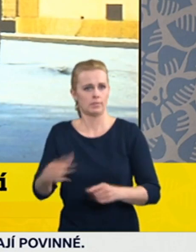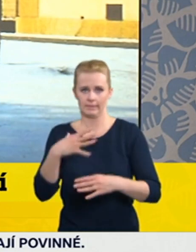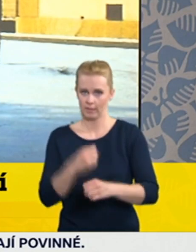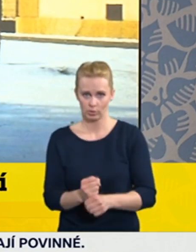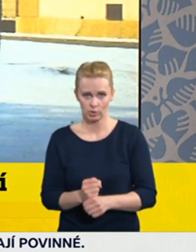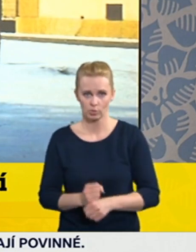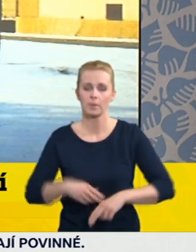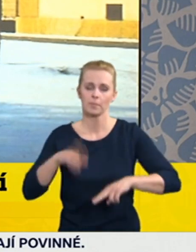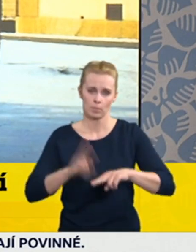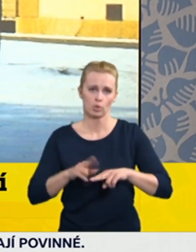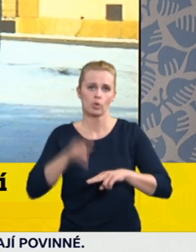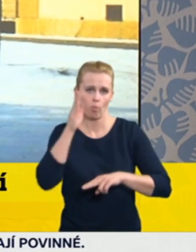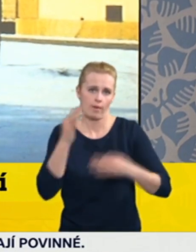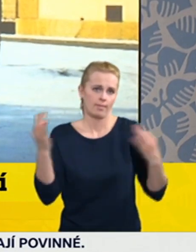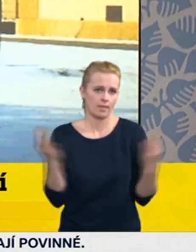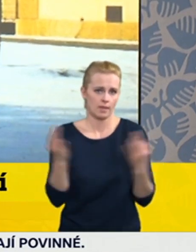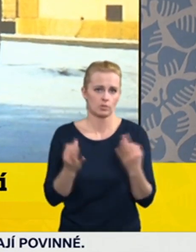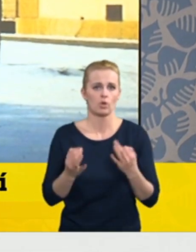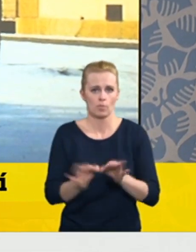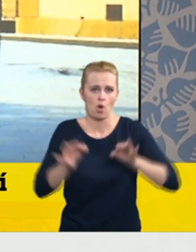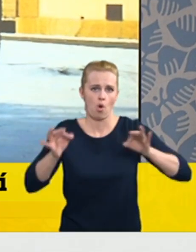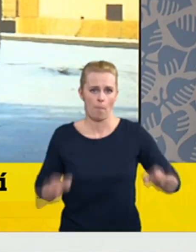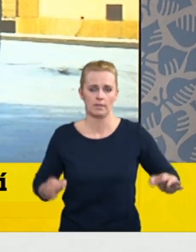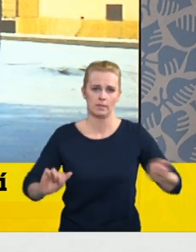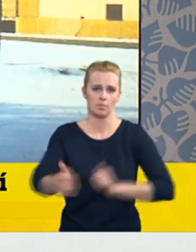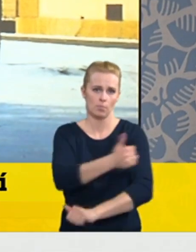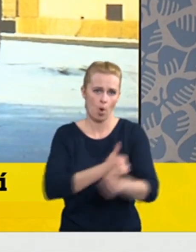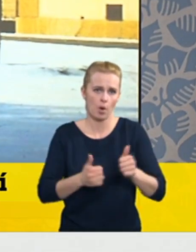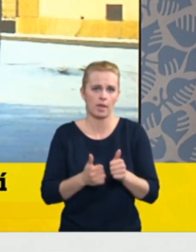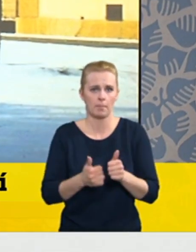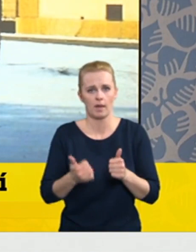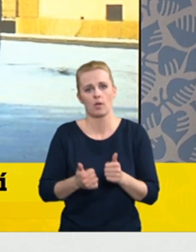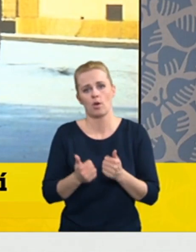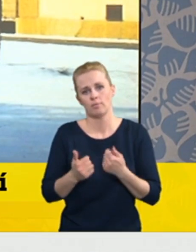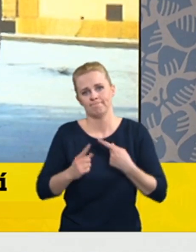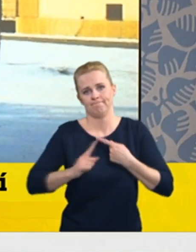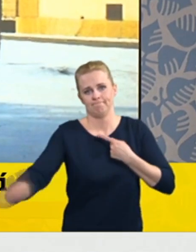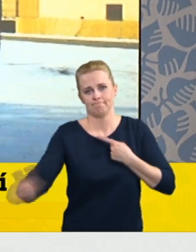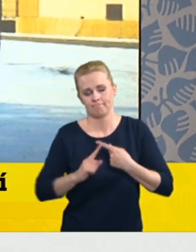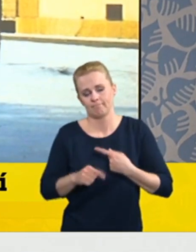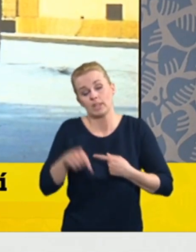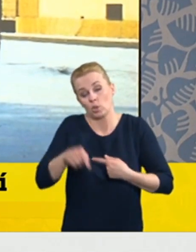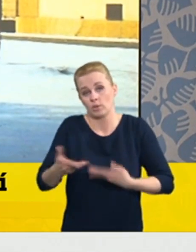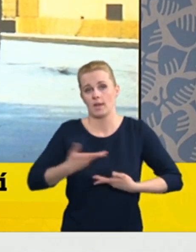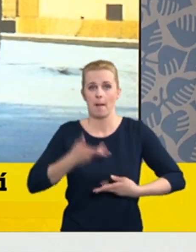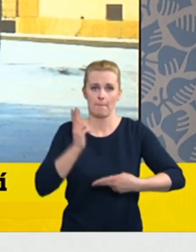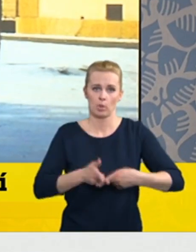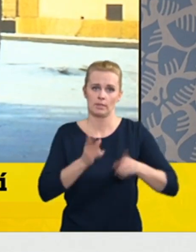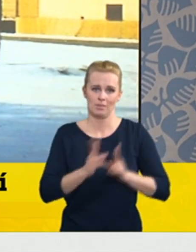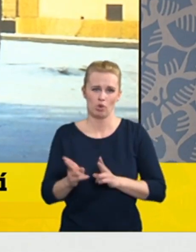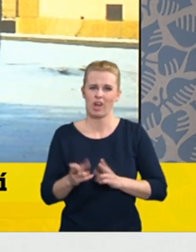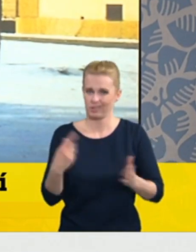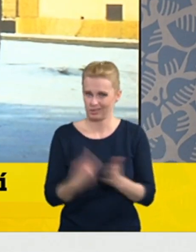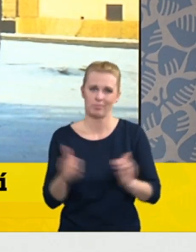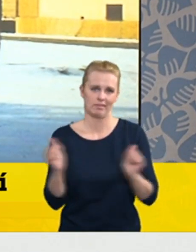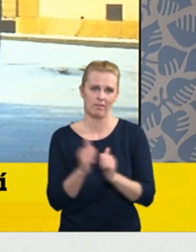v rámci kraje či okresu či jinak stanovené je už asi poslední možností, tou nejtvrdší, kterou